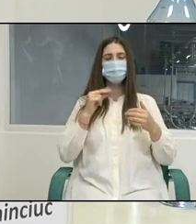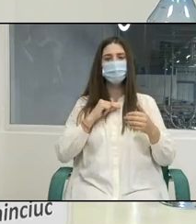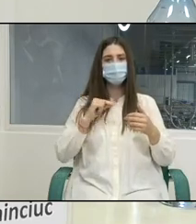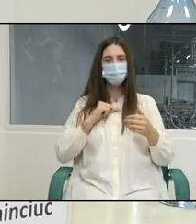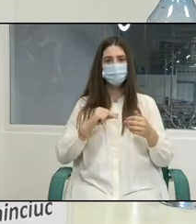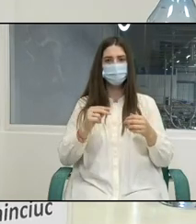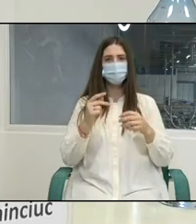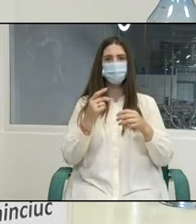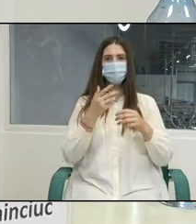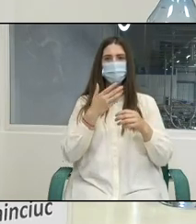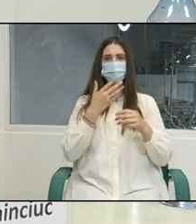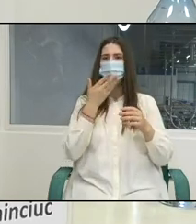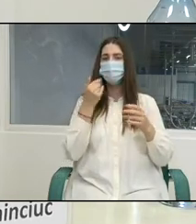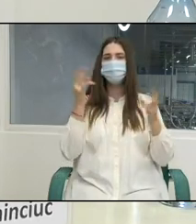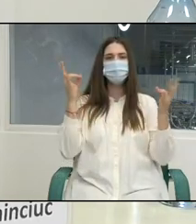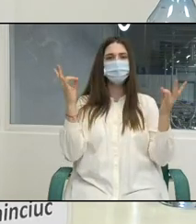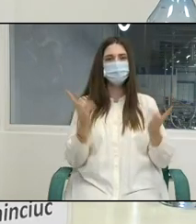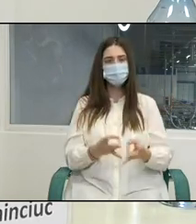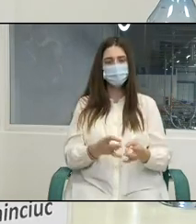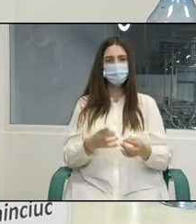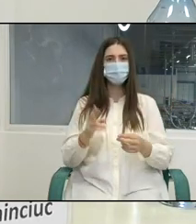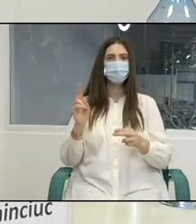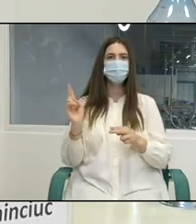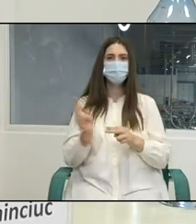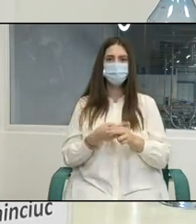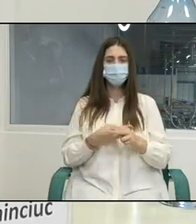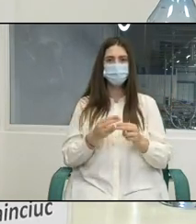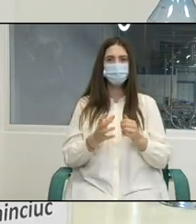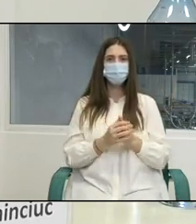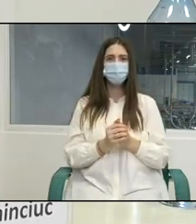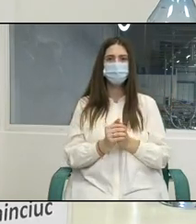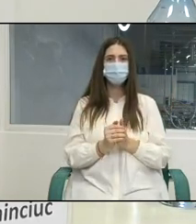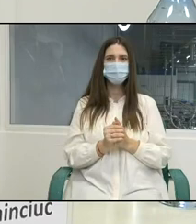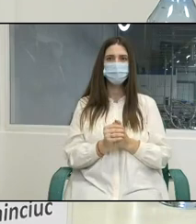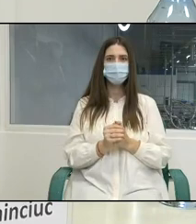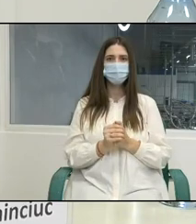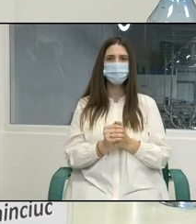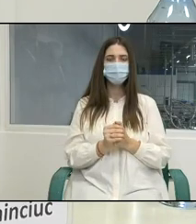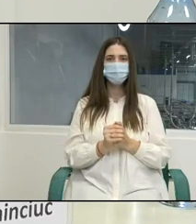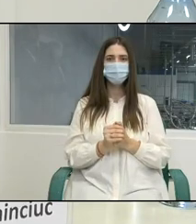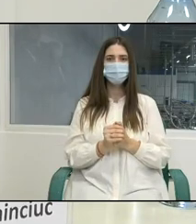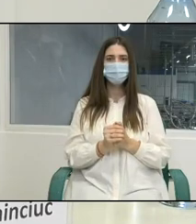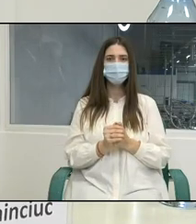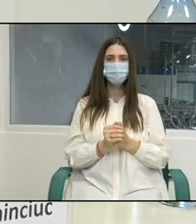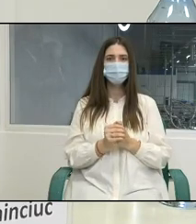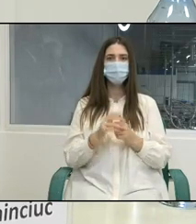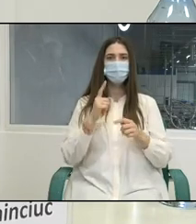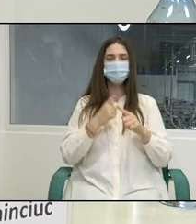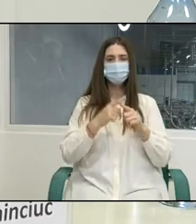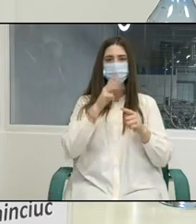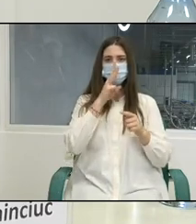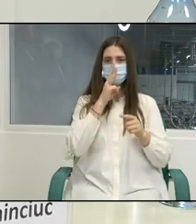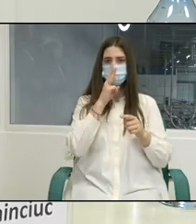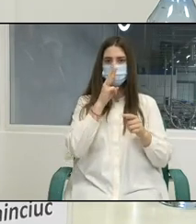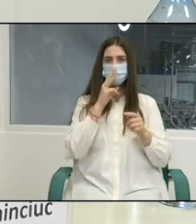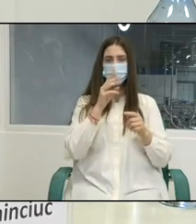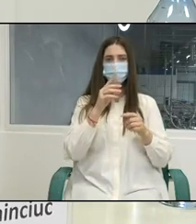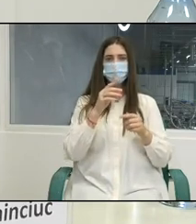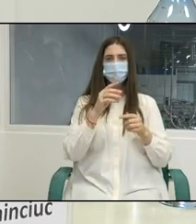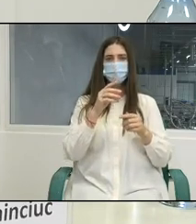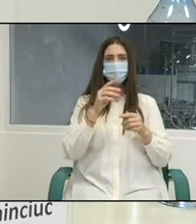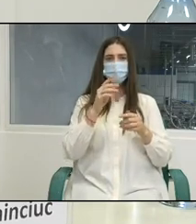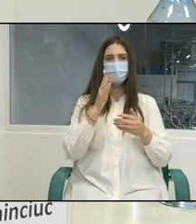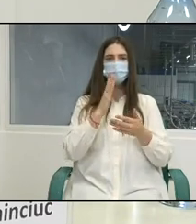inofensive, prevenirea accidentelor de muncă, deci combaterea economiei informale și achitarea salariilor în plic poate fi